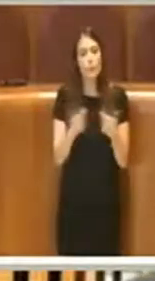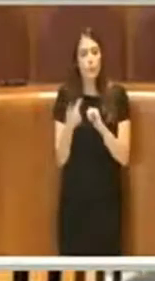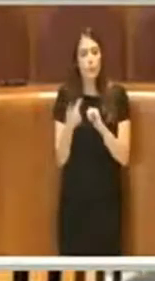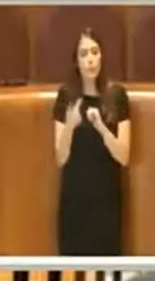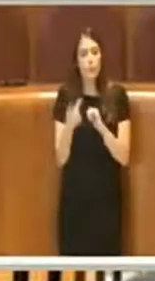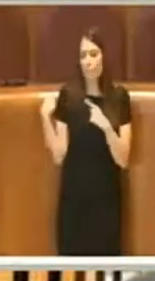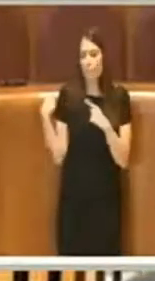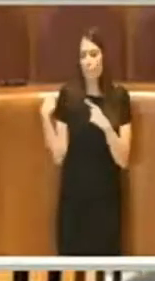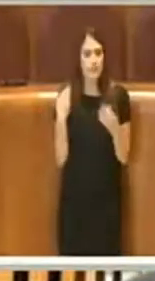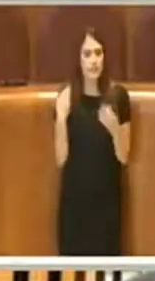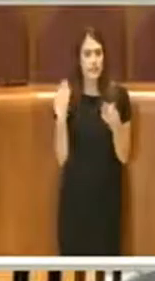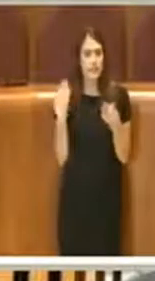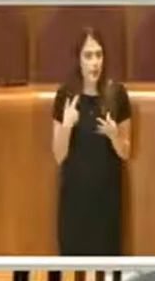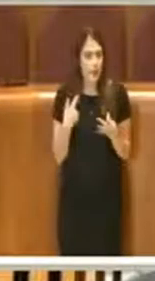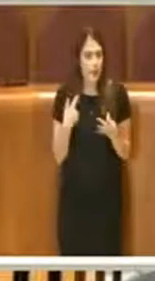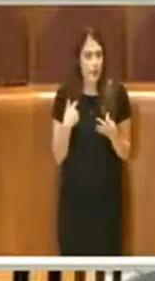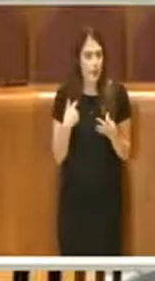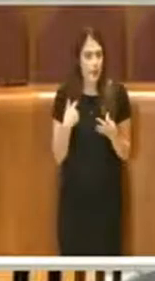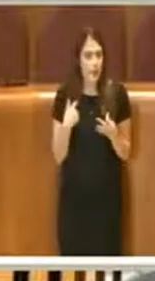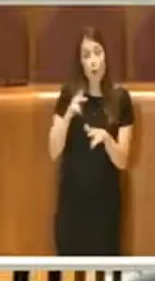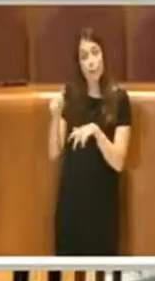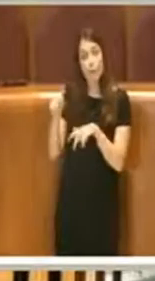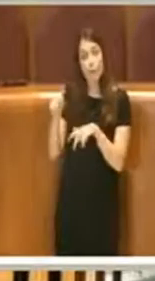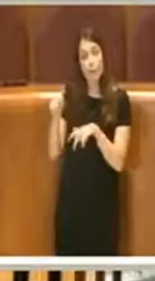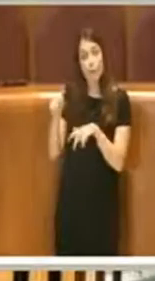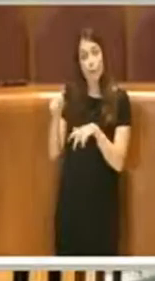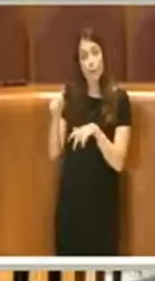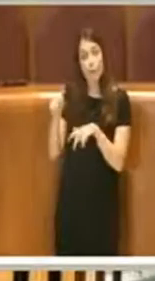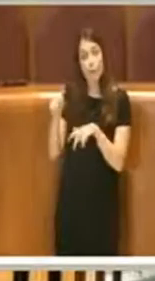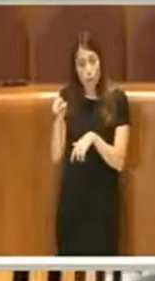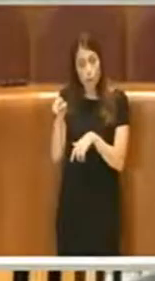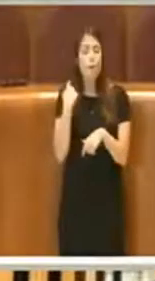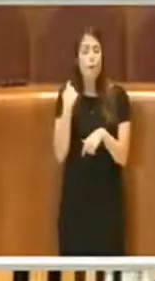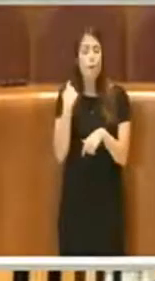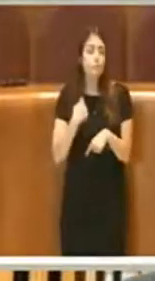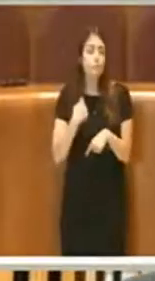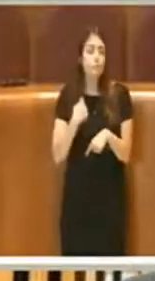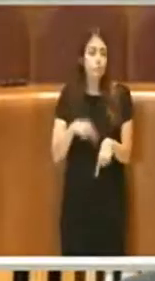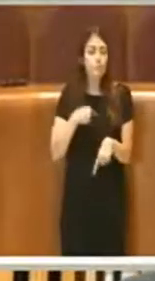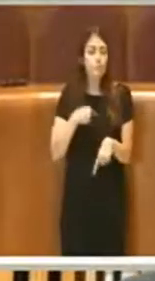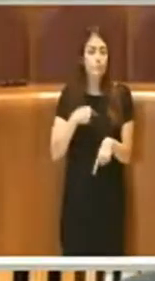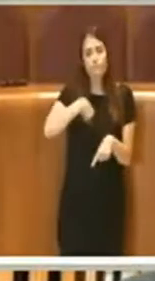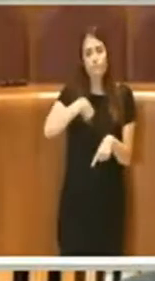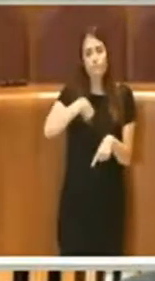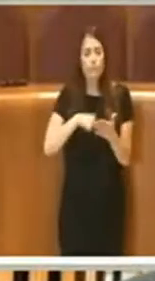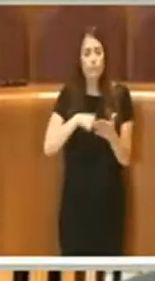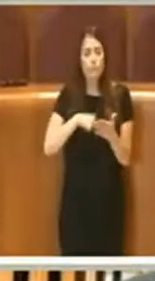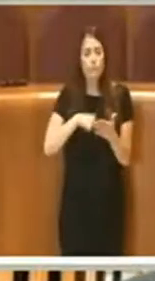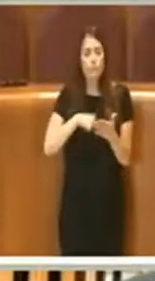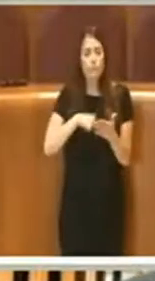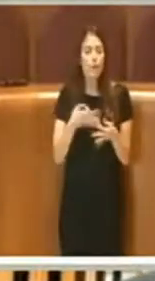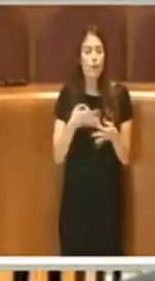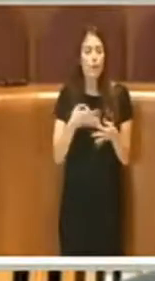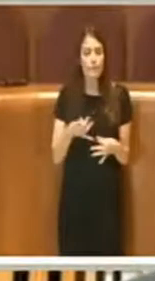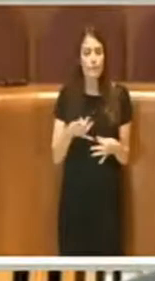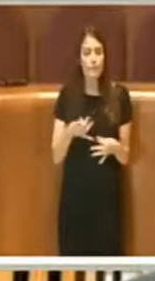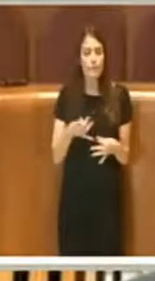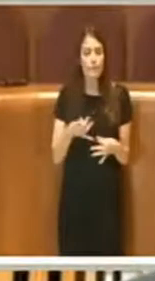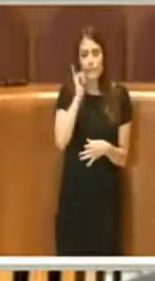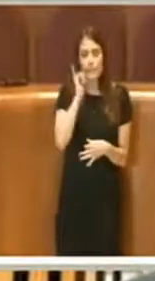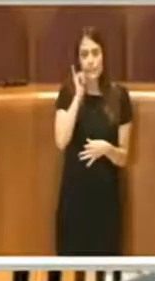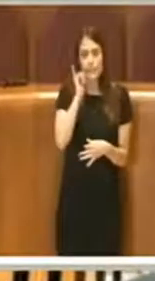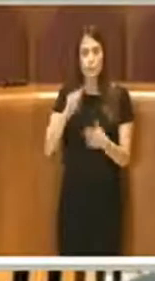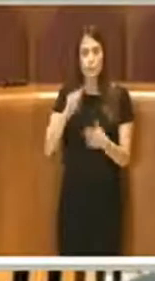mi sembra di capire sia avvenuto in primo municipio. E quindi per questo ovviamente voteremo convintamente sì a questa